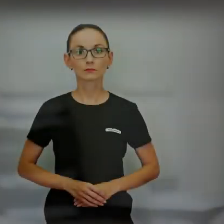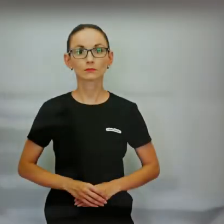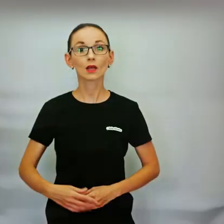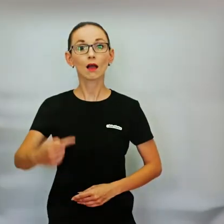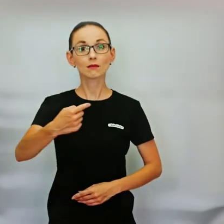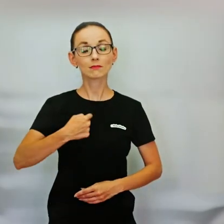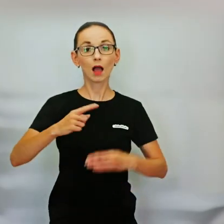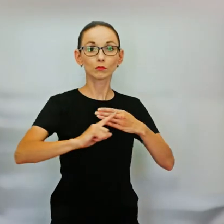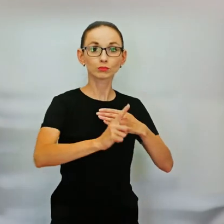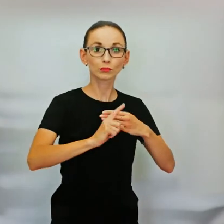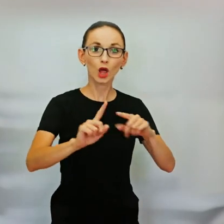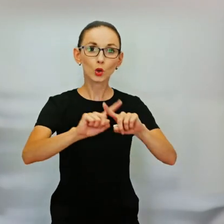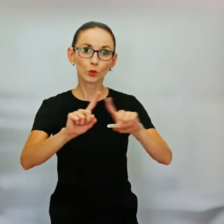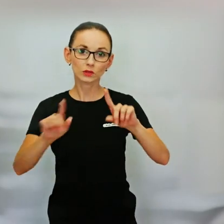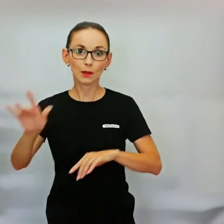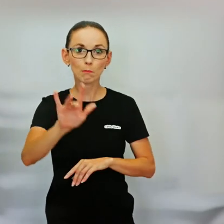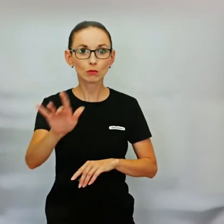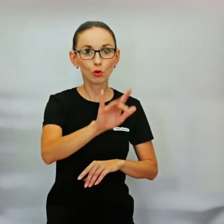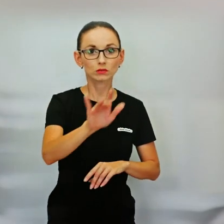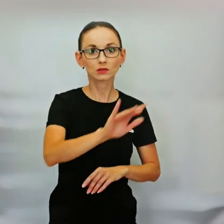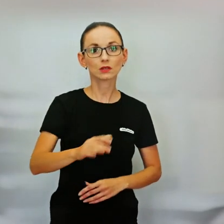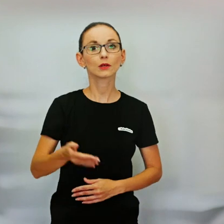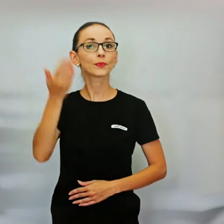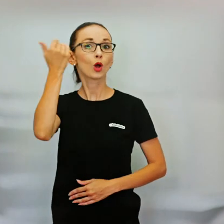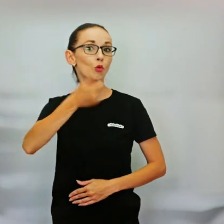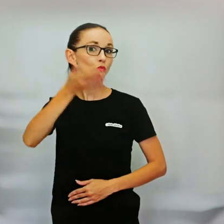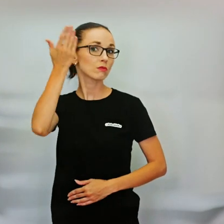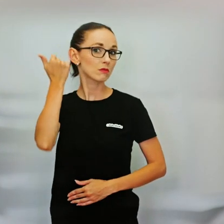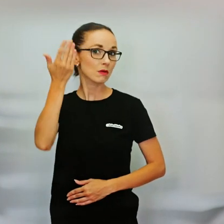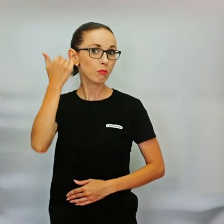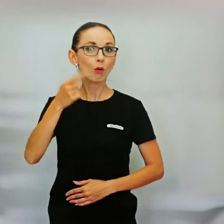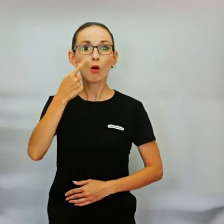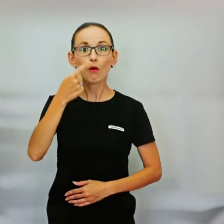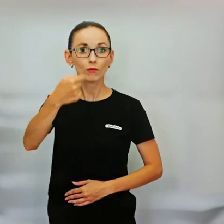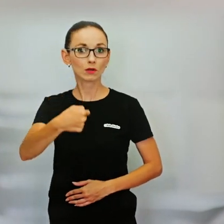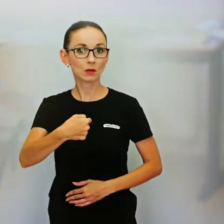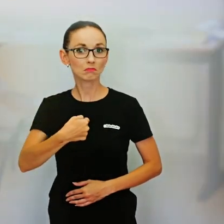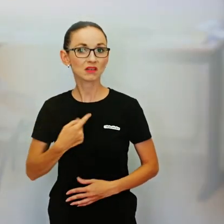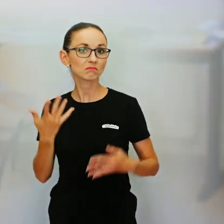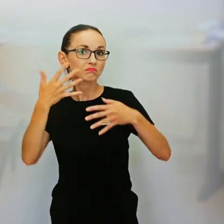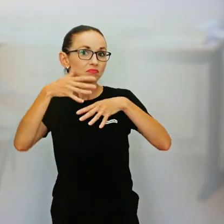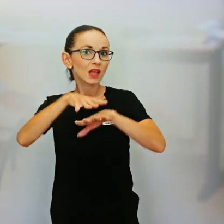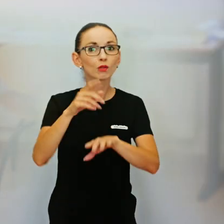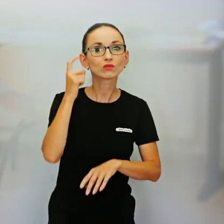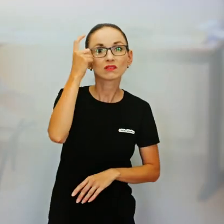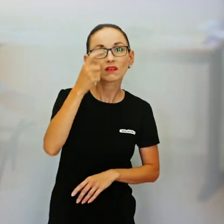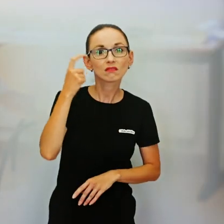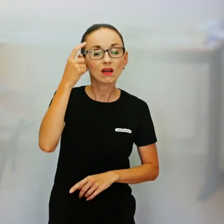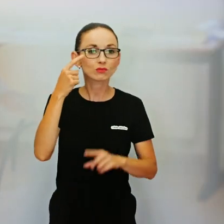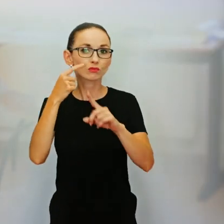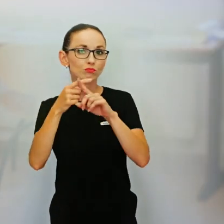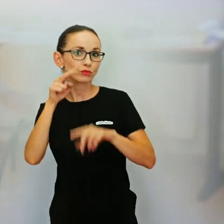Mňa mrzí, že veľakrát naozaj, keď prichádzam do prostredí, tak sa dozvedám, že